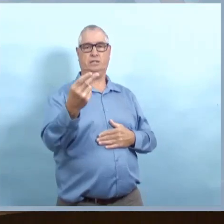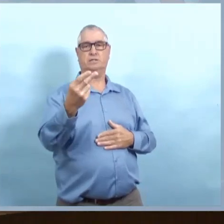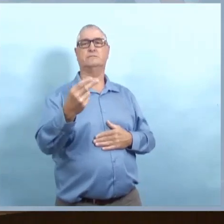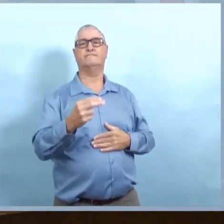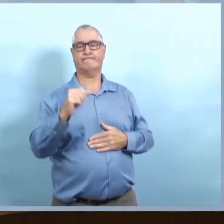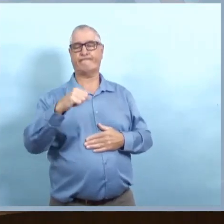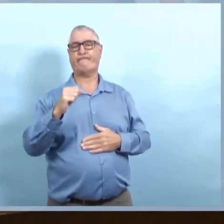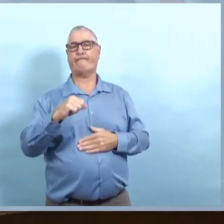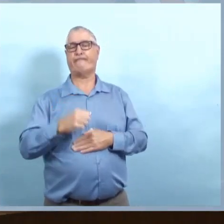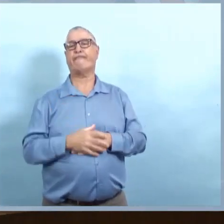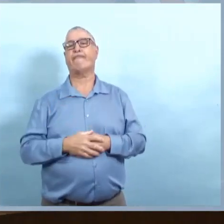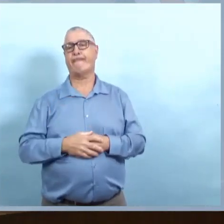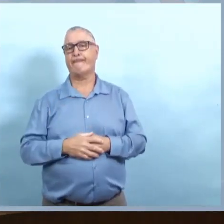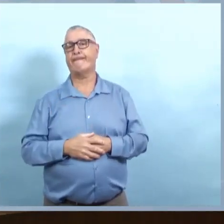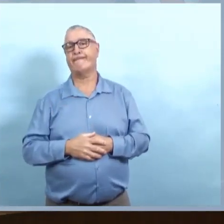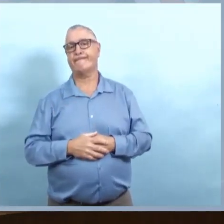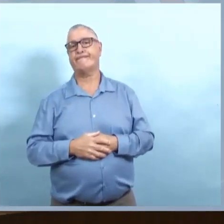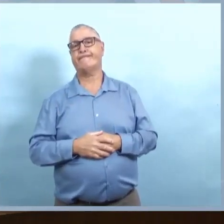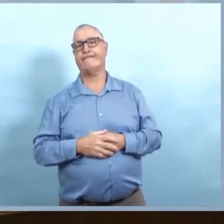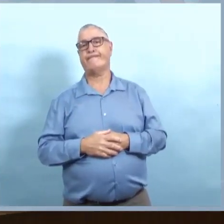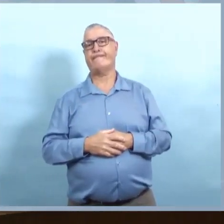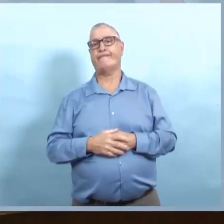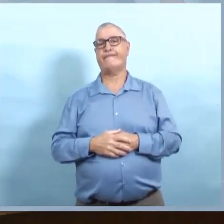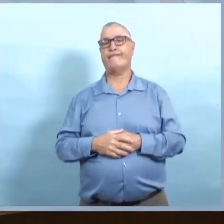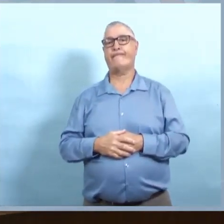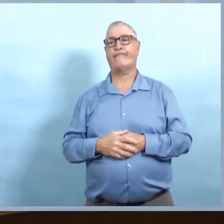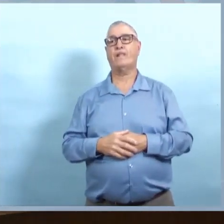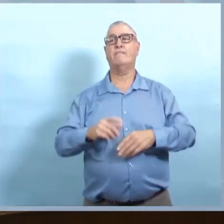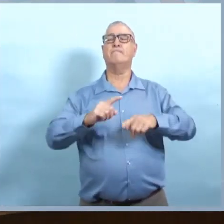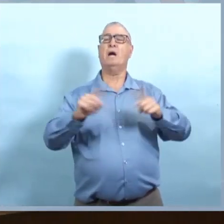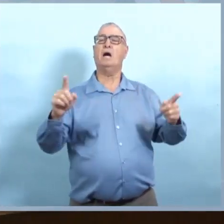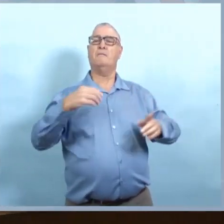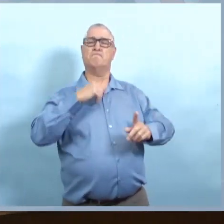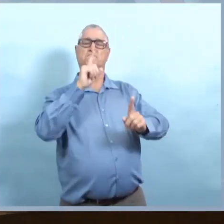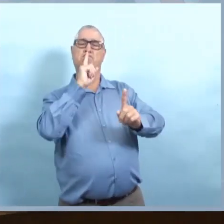qui représente le 20e décès était hospitalisée